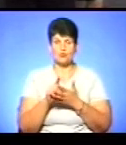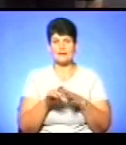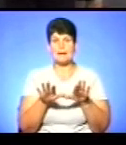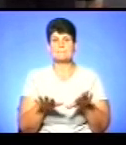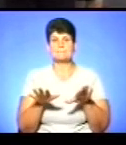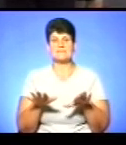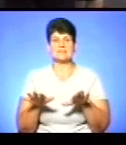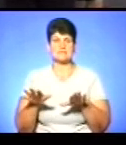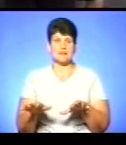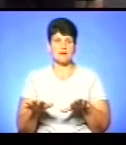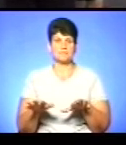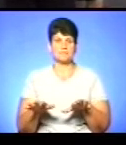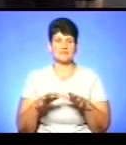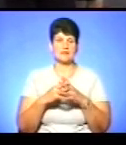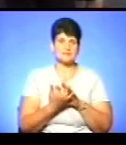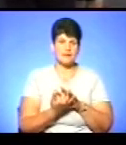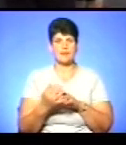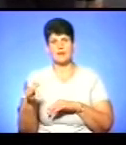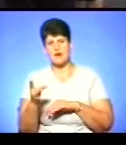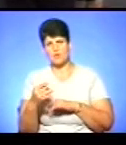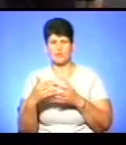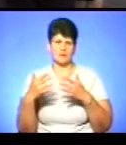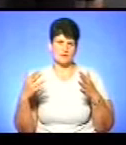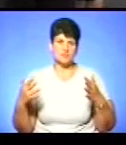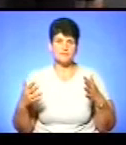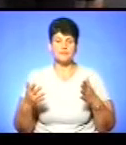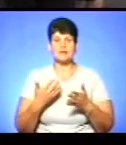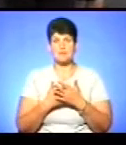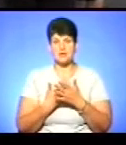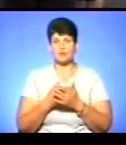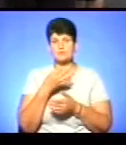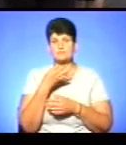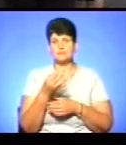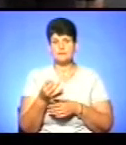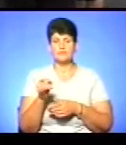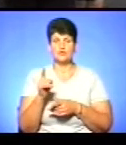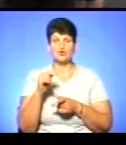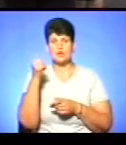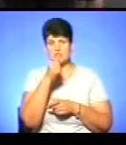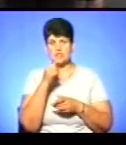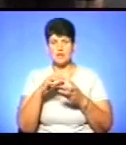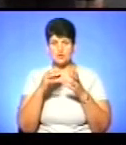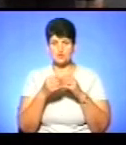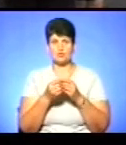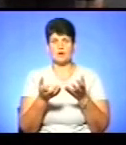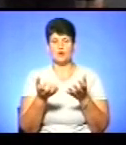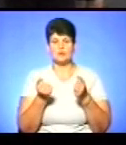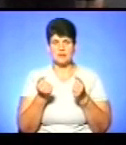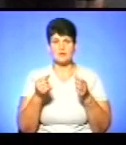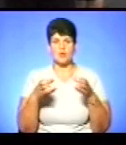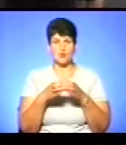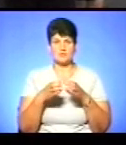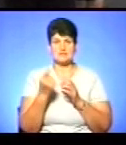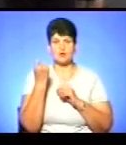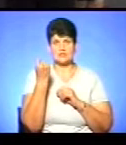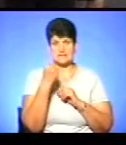міста, на сели, на райони і так далі. От якщо, для прикладу, скажу, що річна сума утримання груп продовженого дня – це 11